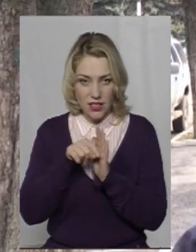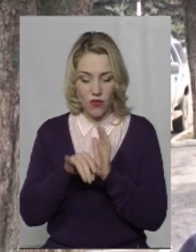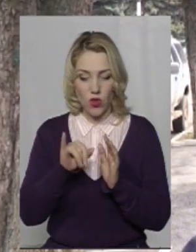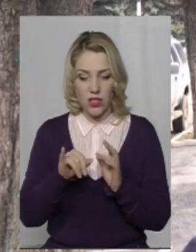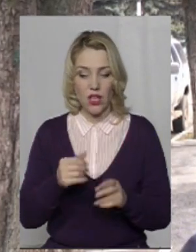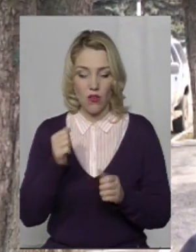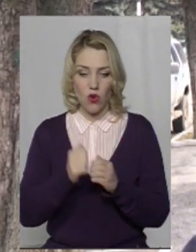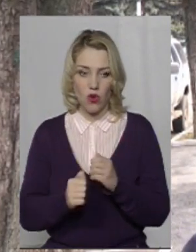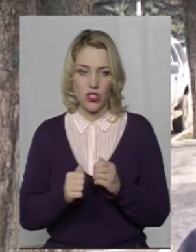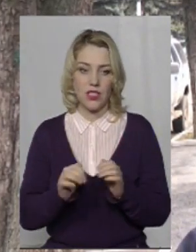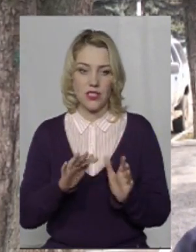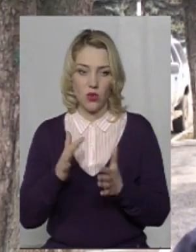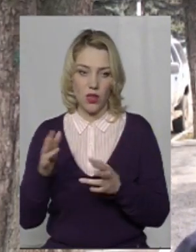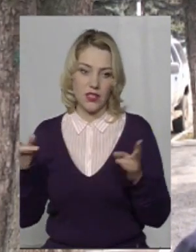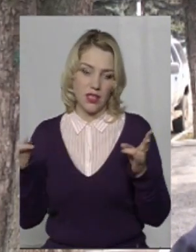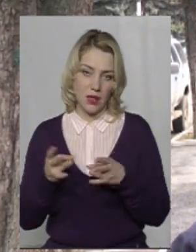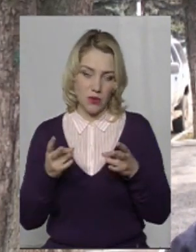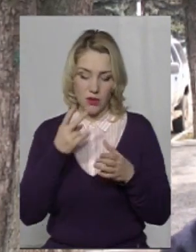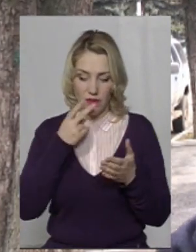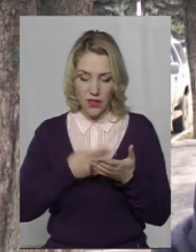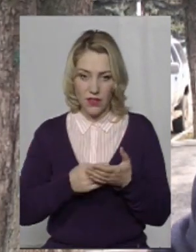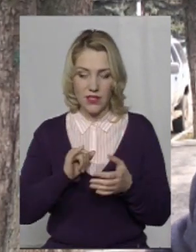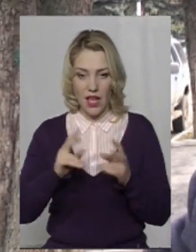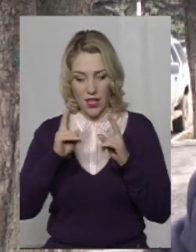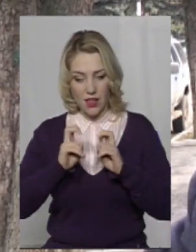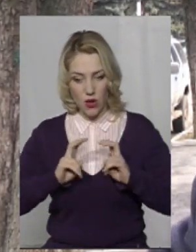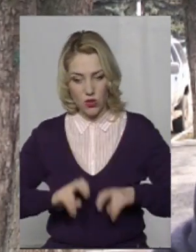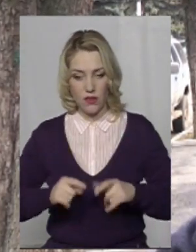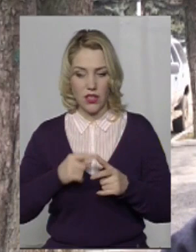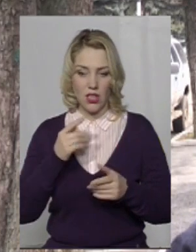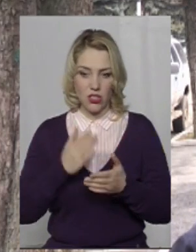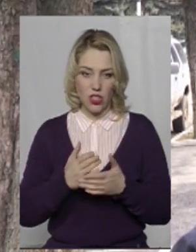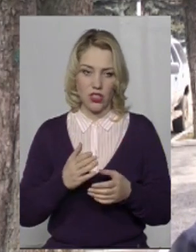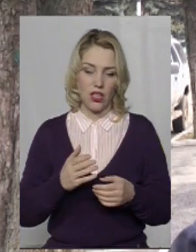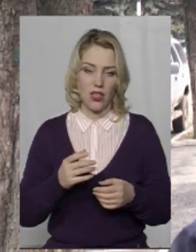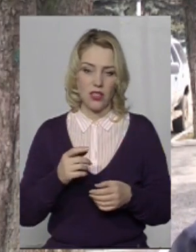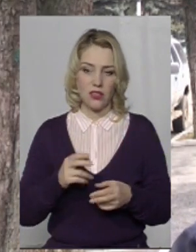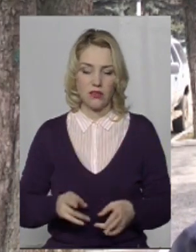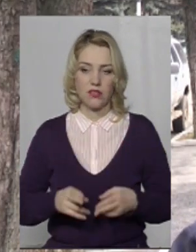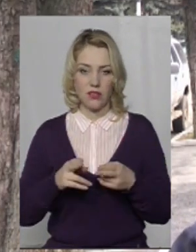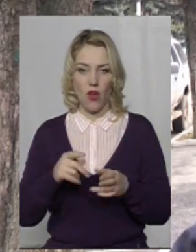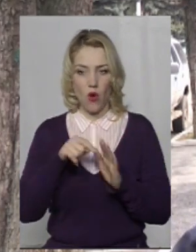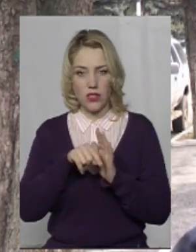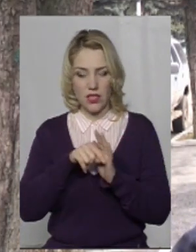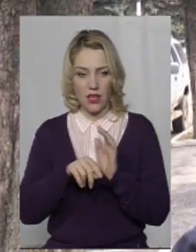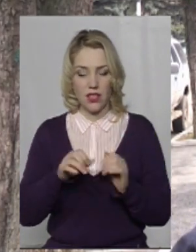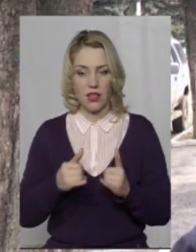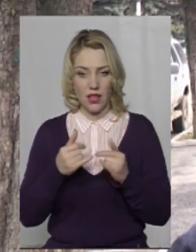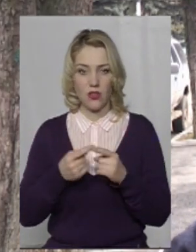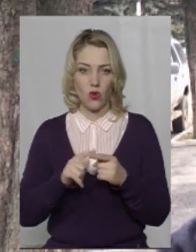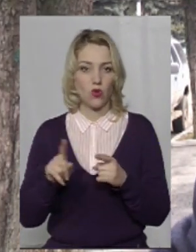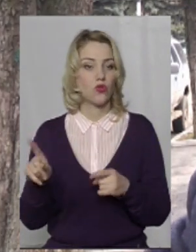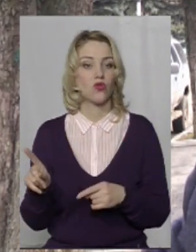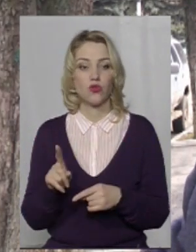конкретній ситуації необхідно дивитися і аналізувати, чи є ознаки саме злочину. Для того, щоб,